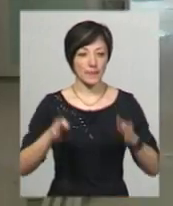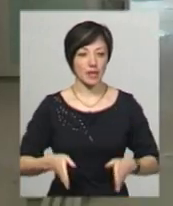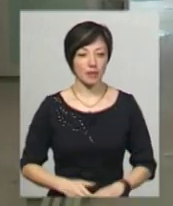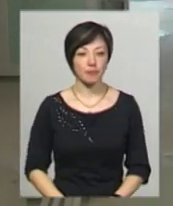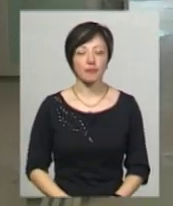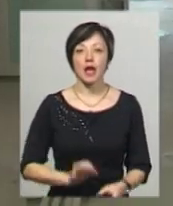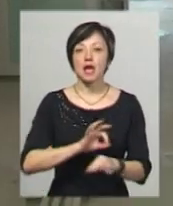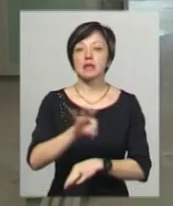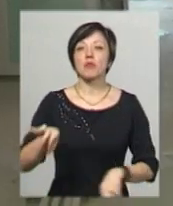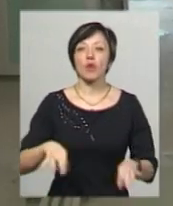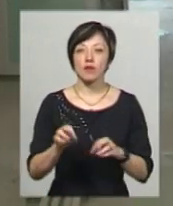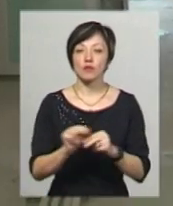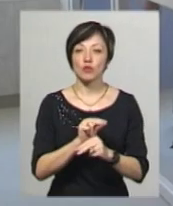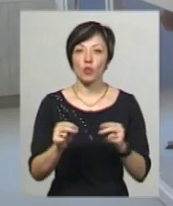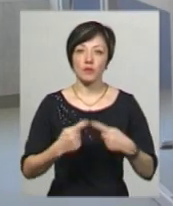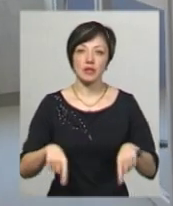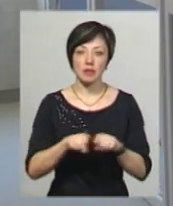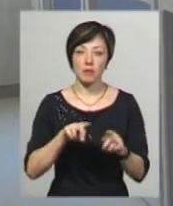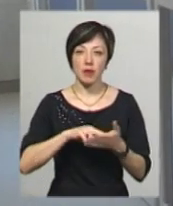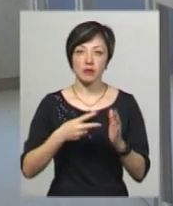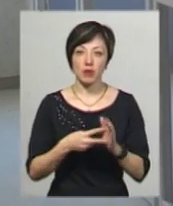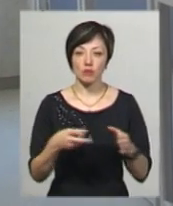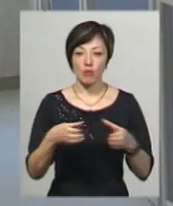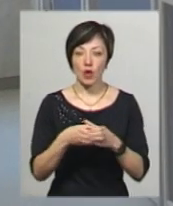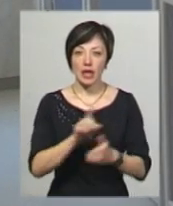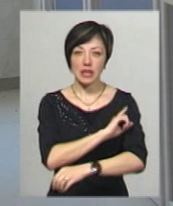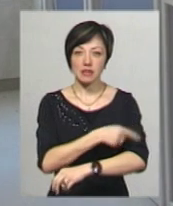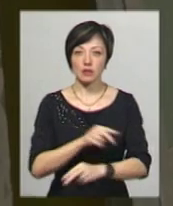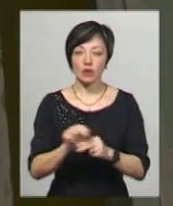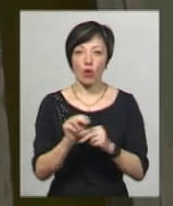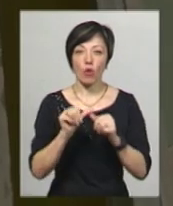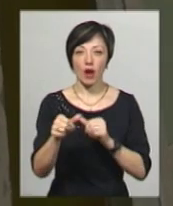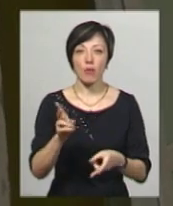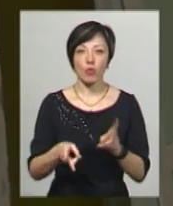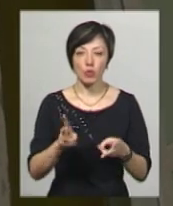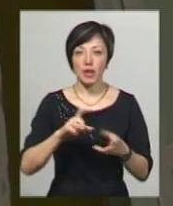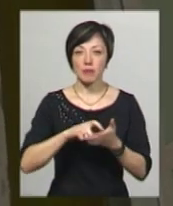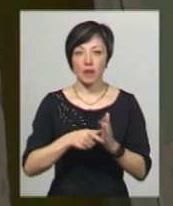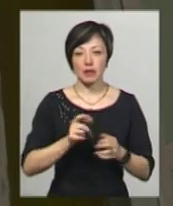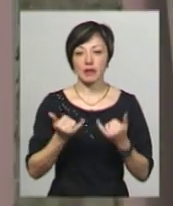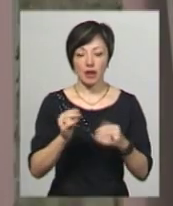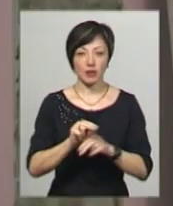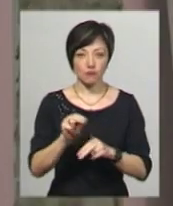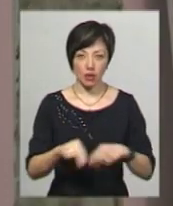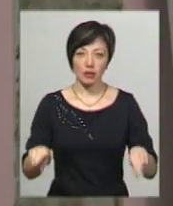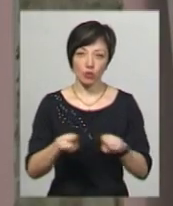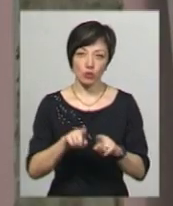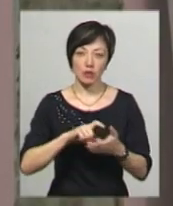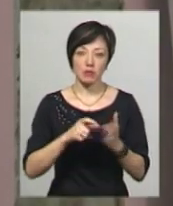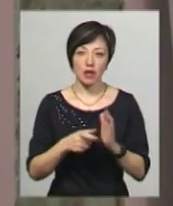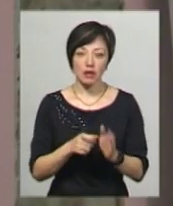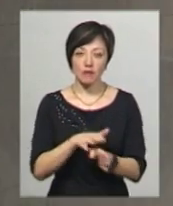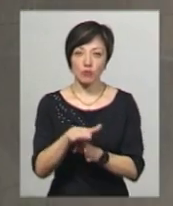За проєктом у відремонтованому відділенні передбачено блок інтенсивної терапії, окрема кухня, кімната для навчання, а також кімната, де